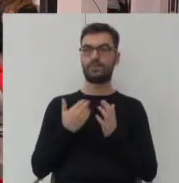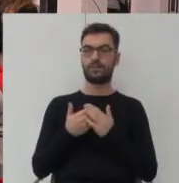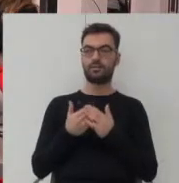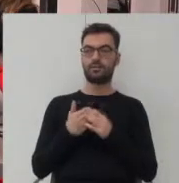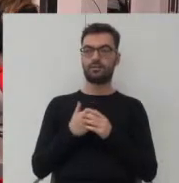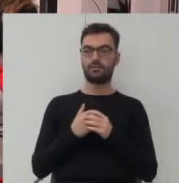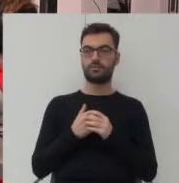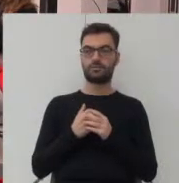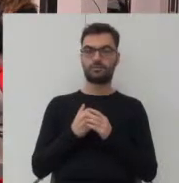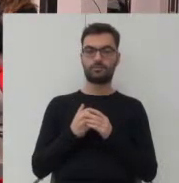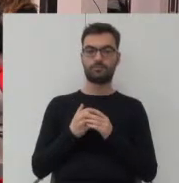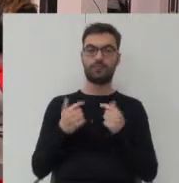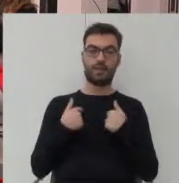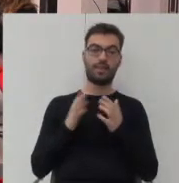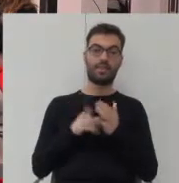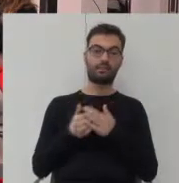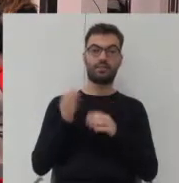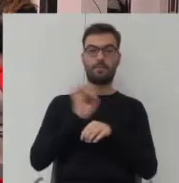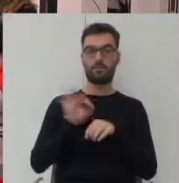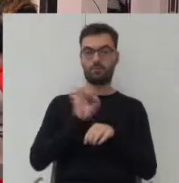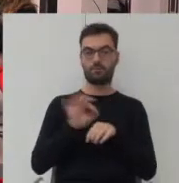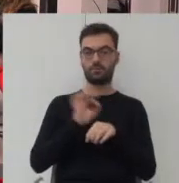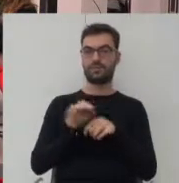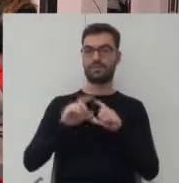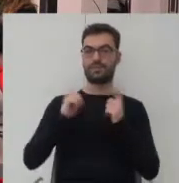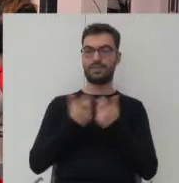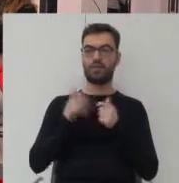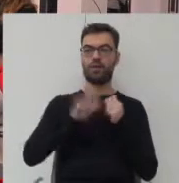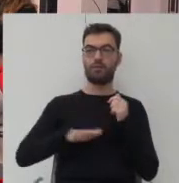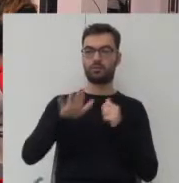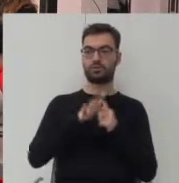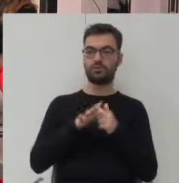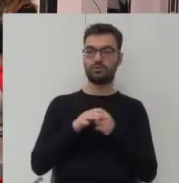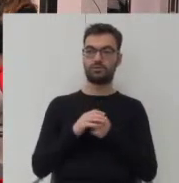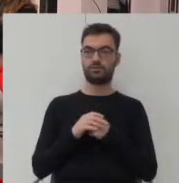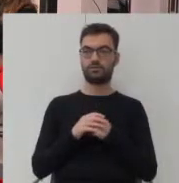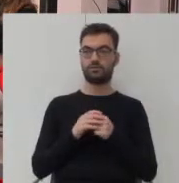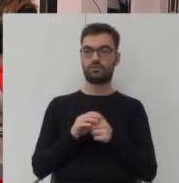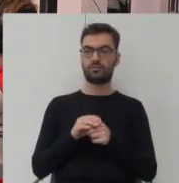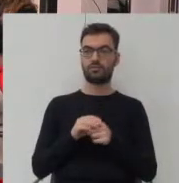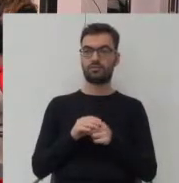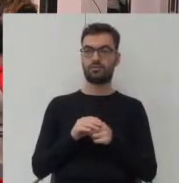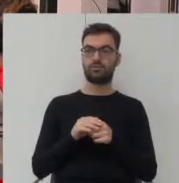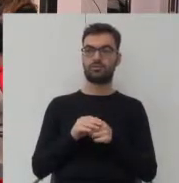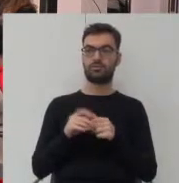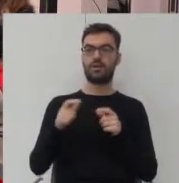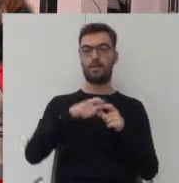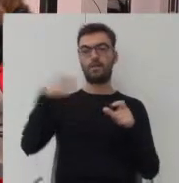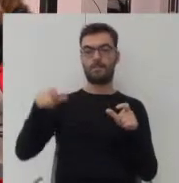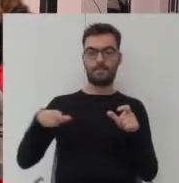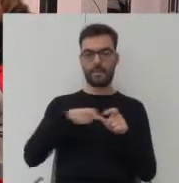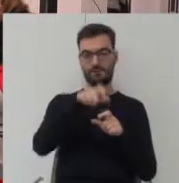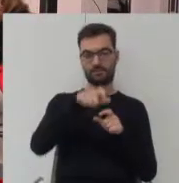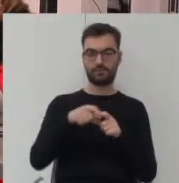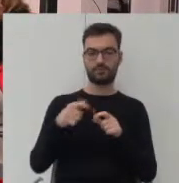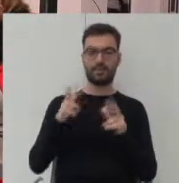Więc ja na przykład zaprojektowałem w tym całym obszarze, oczoczał go ten pas rekreacyjny, tam